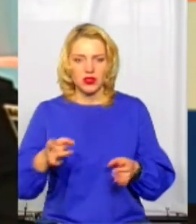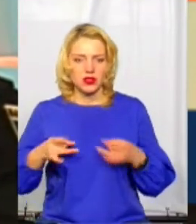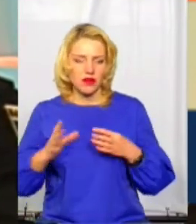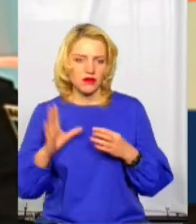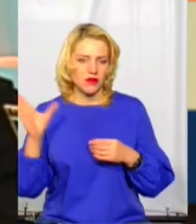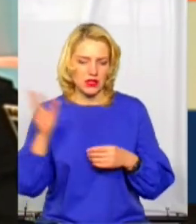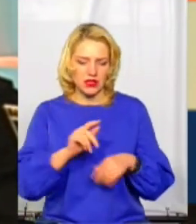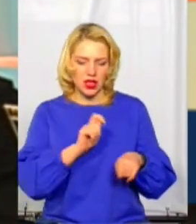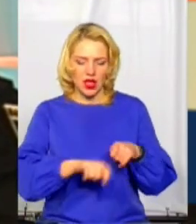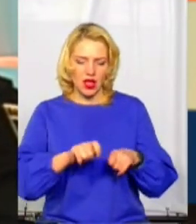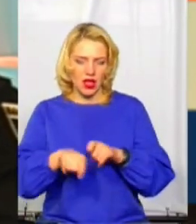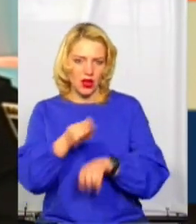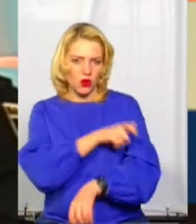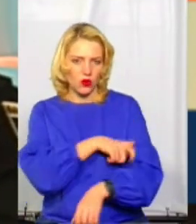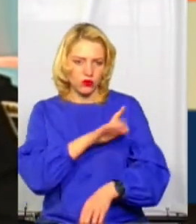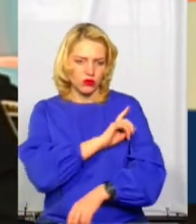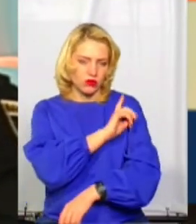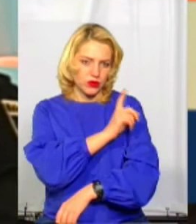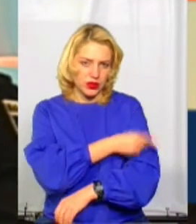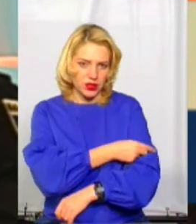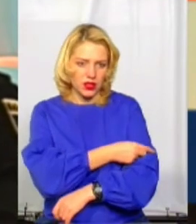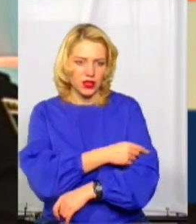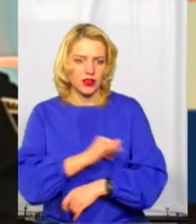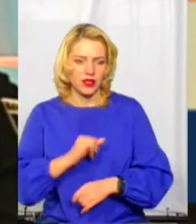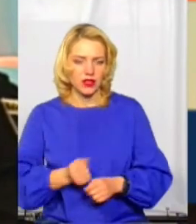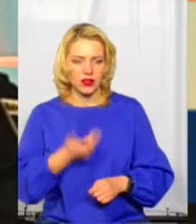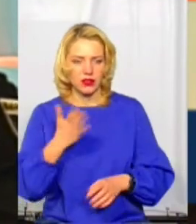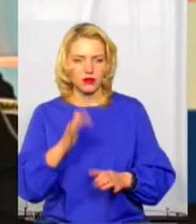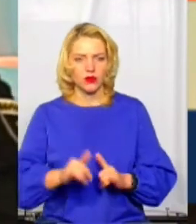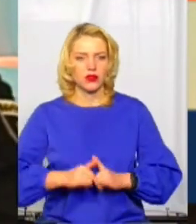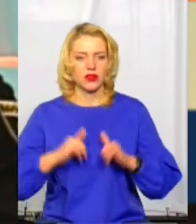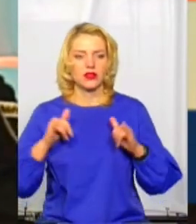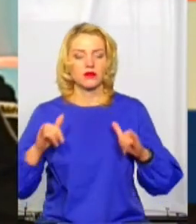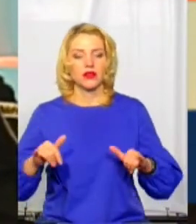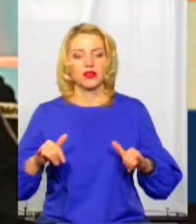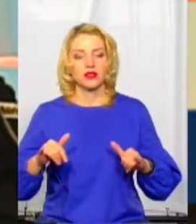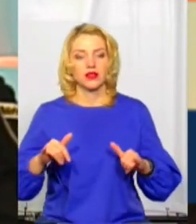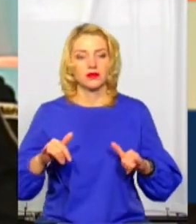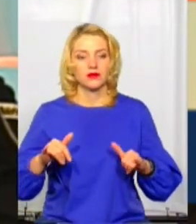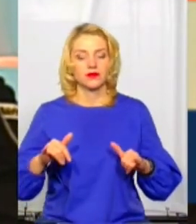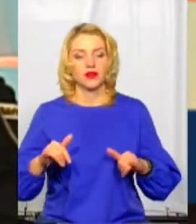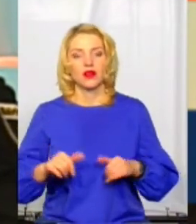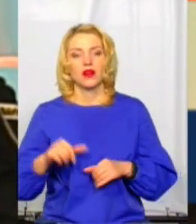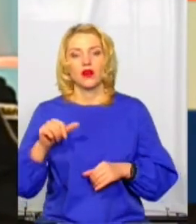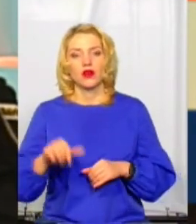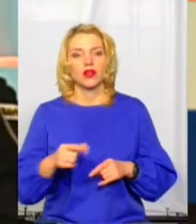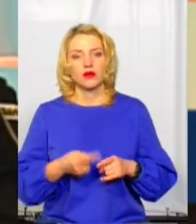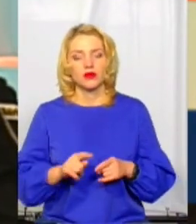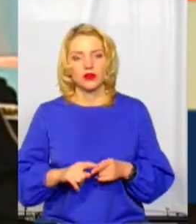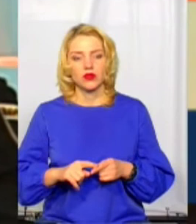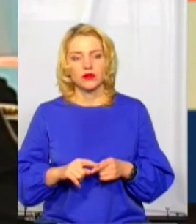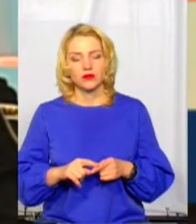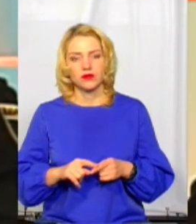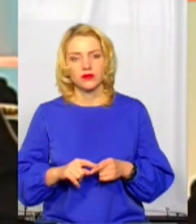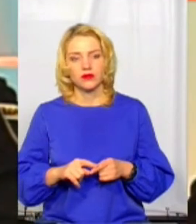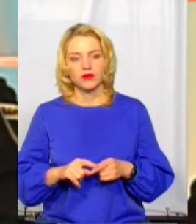людей на бойовому чергуванні в пожежних підрозділах буде збільшена в 1,5 рази. Крім того... А в 1,5